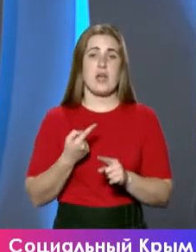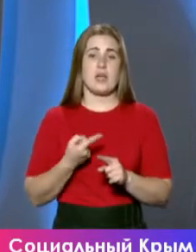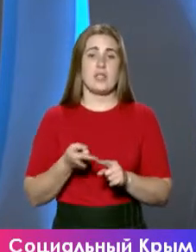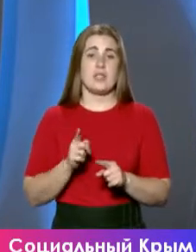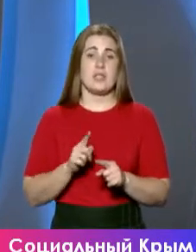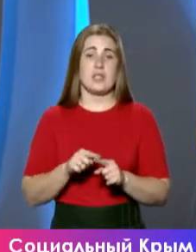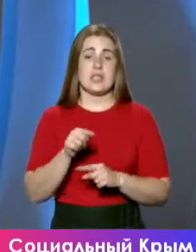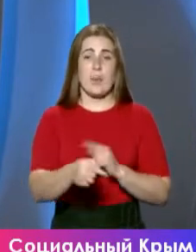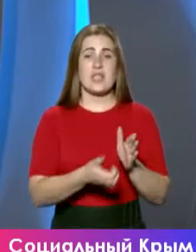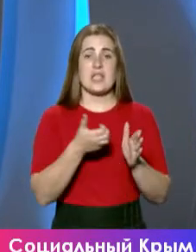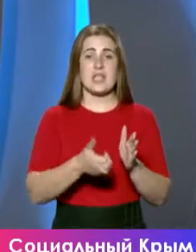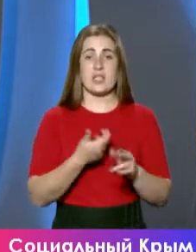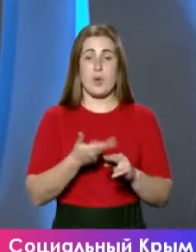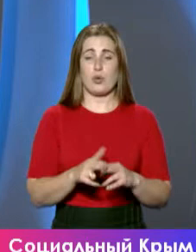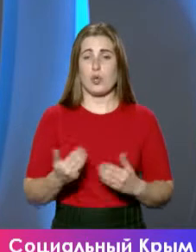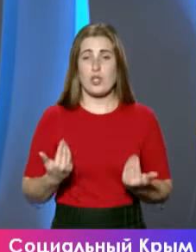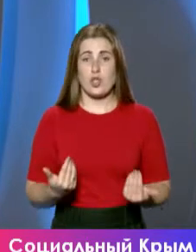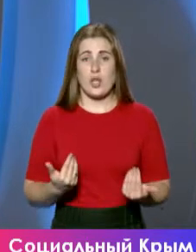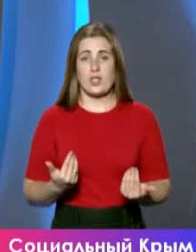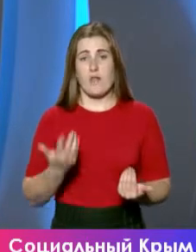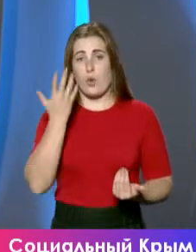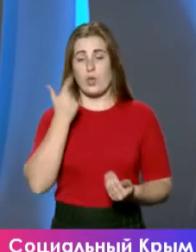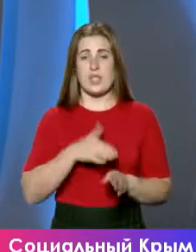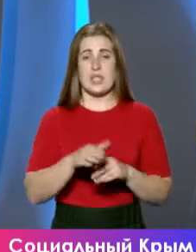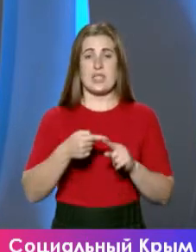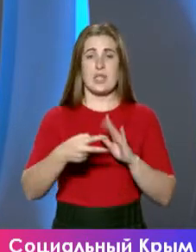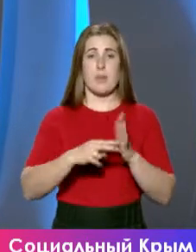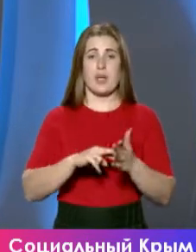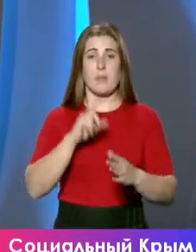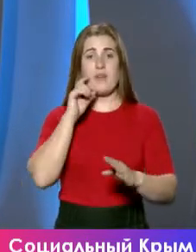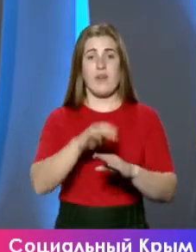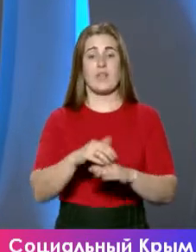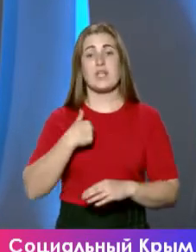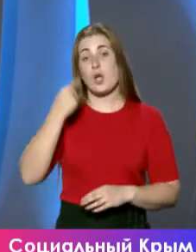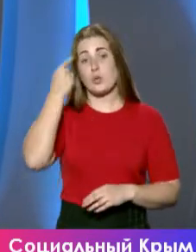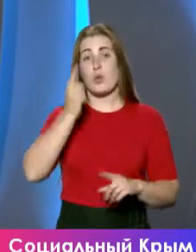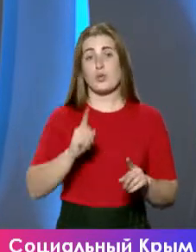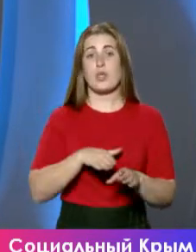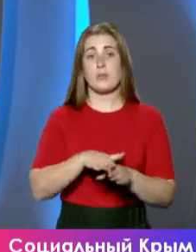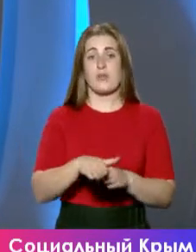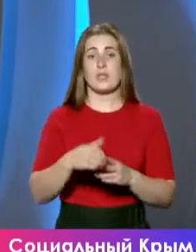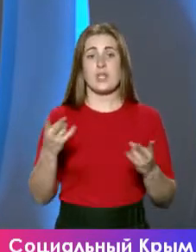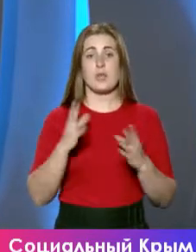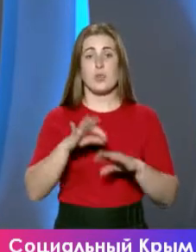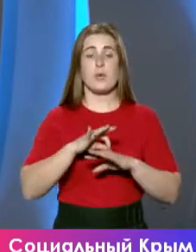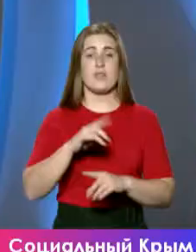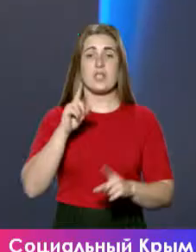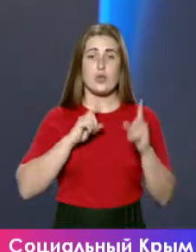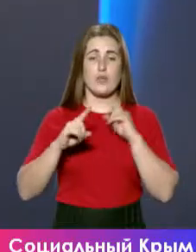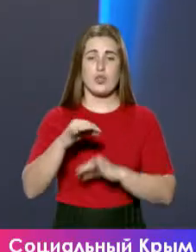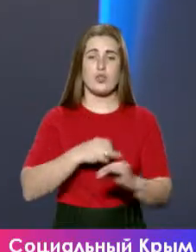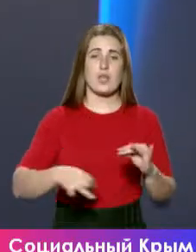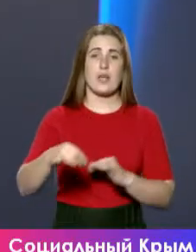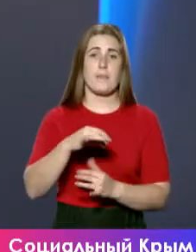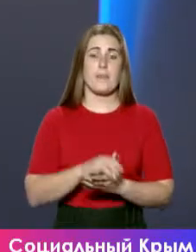недостатками, которые сейчас в ходе реализации данной программы выявлены. Я думаю, что справиться надо будет провести совещание. того,